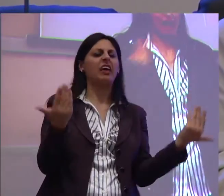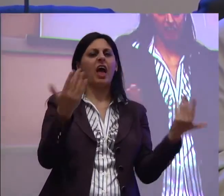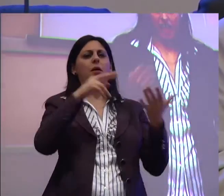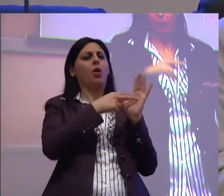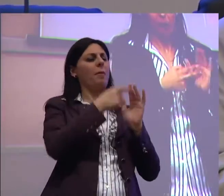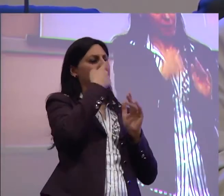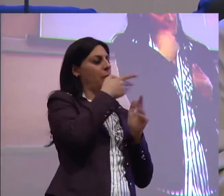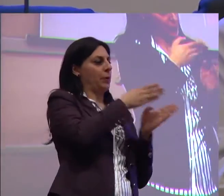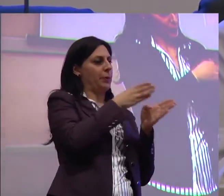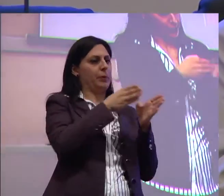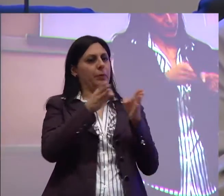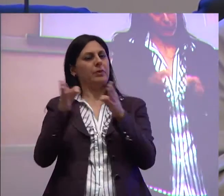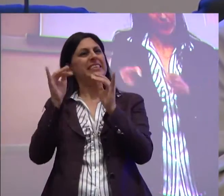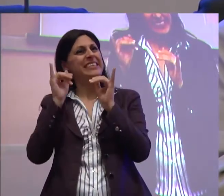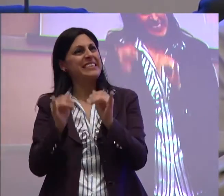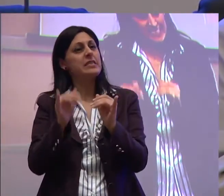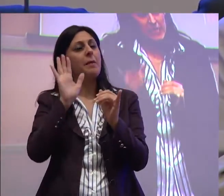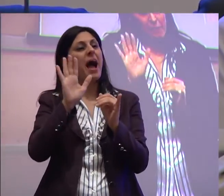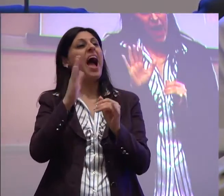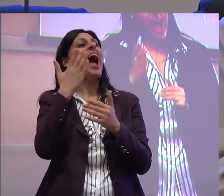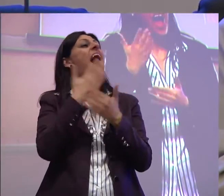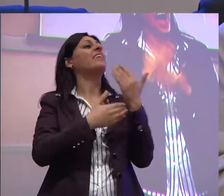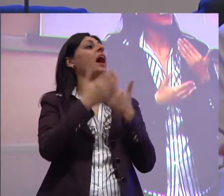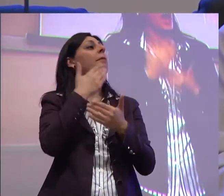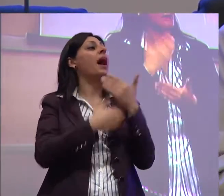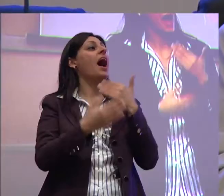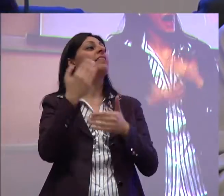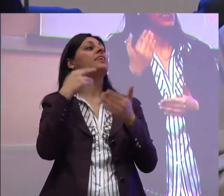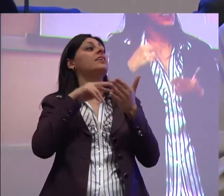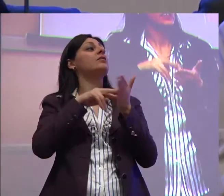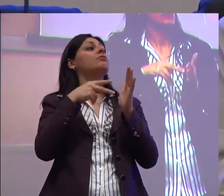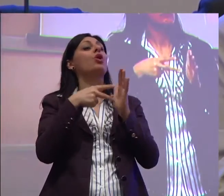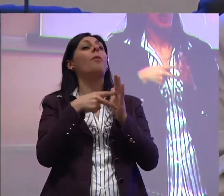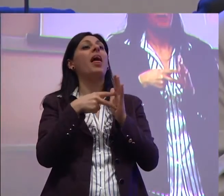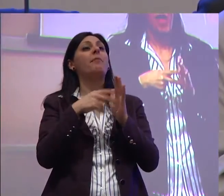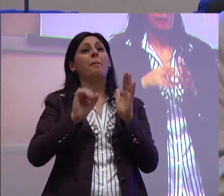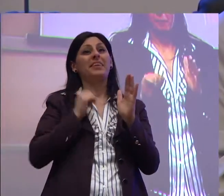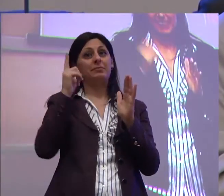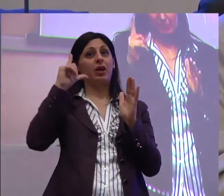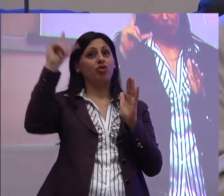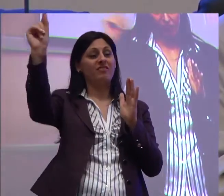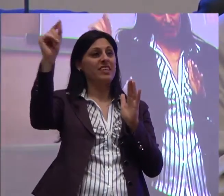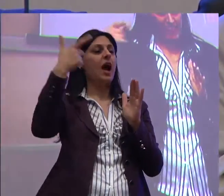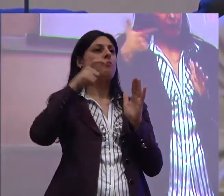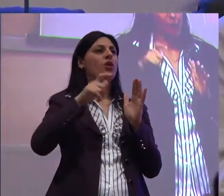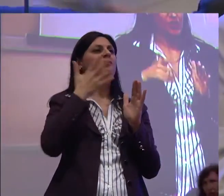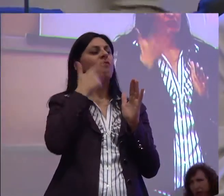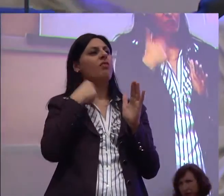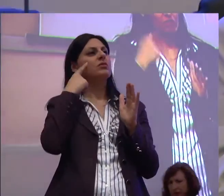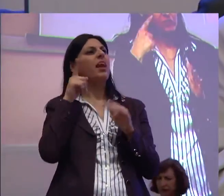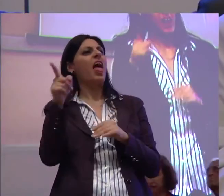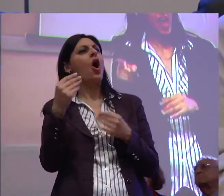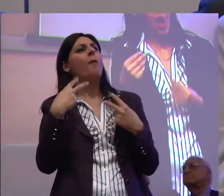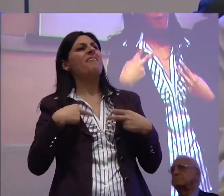tutto. Però è pur vero che il problema degli handicappanti, mi dispiace che sia andata via perché volevo sentire come lo viveva.